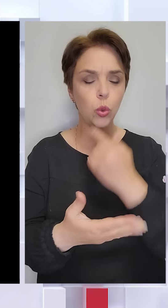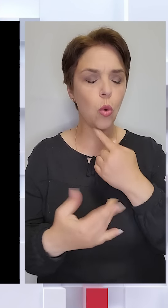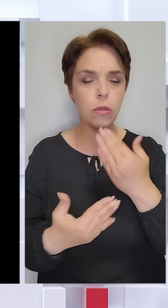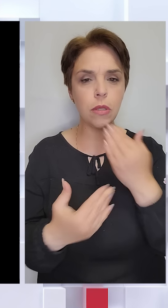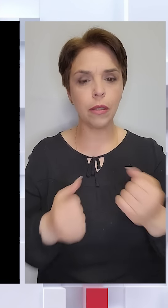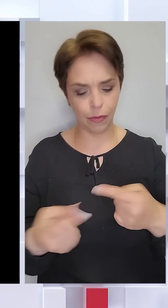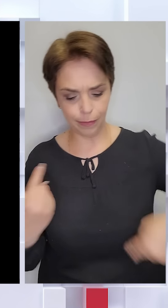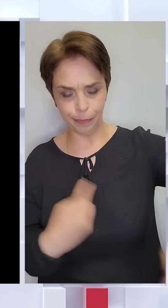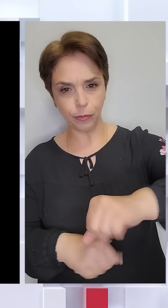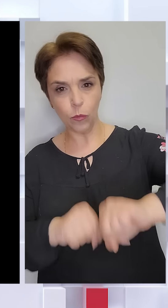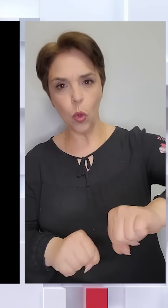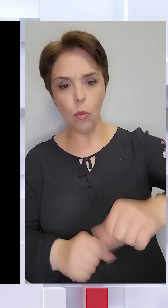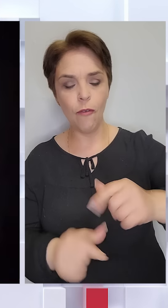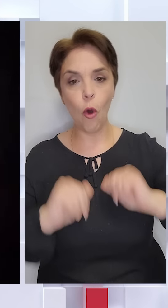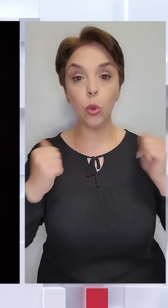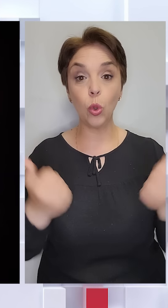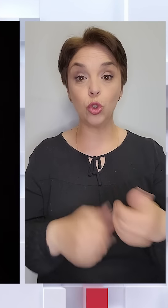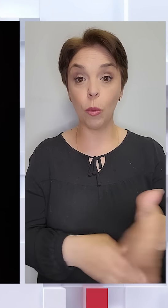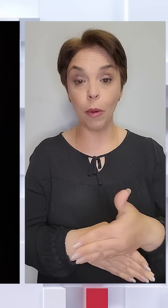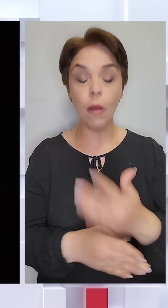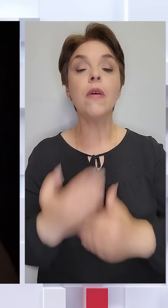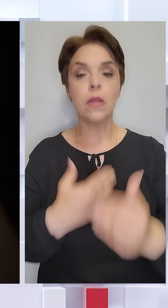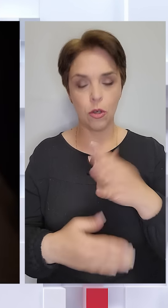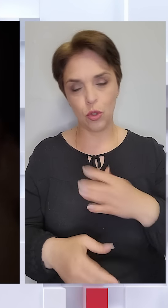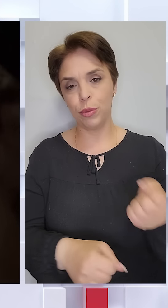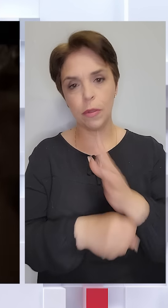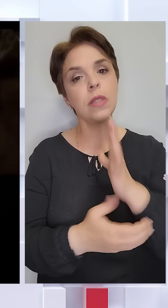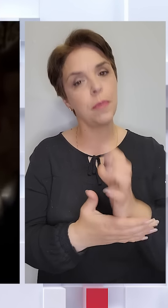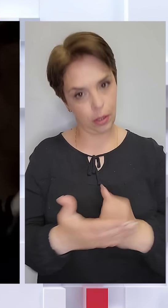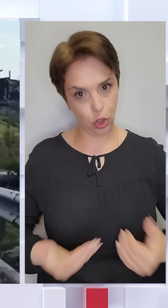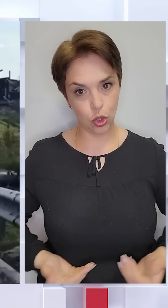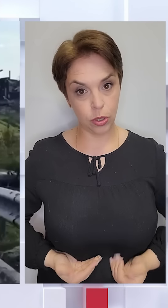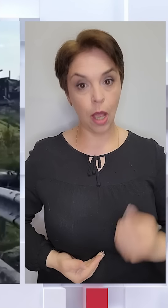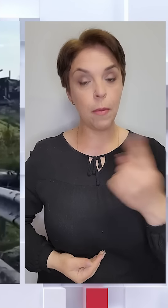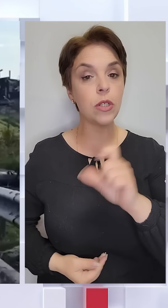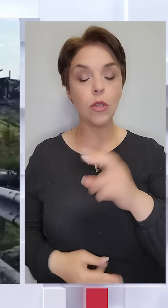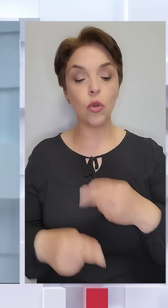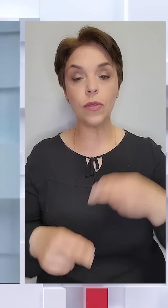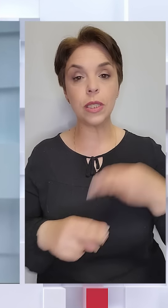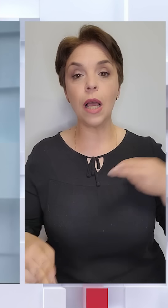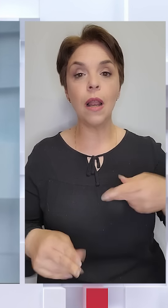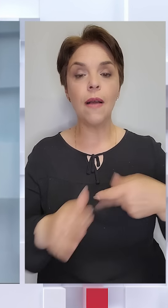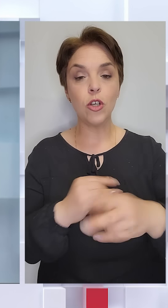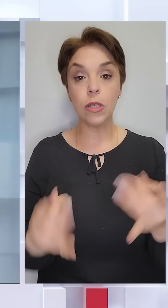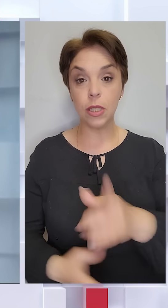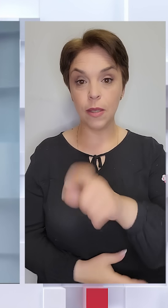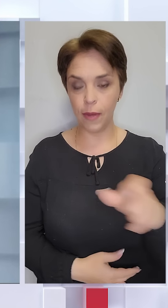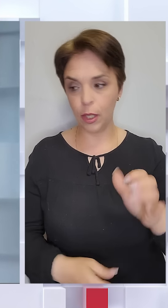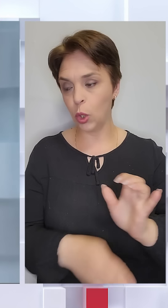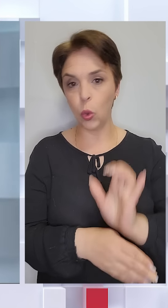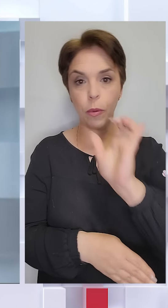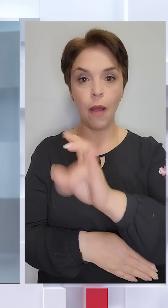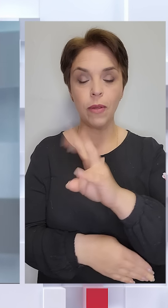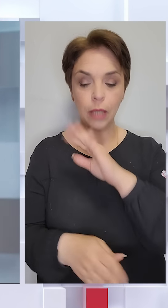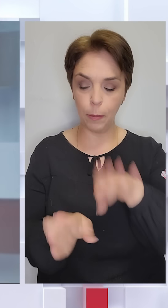кругову оборону в оточеному Маріуполі та зрештою дістав наказ зберегти життя. Першими з Азовсталі вийшли цивільні, їх доправили на